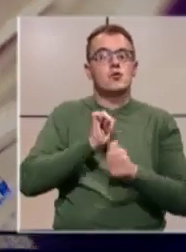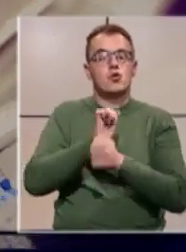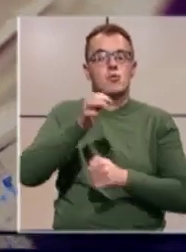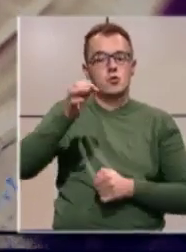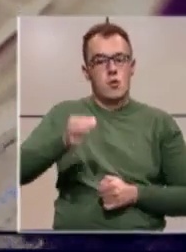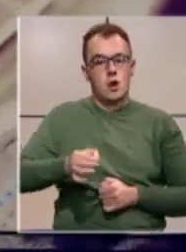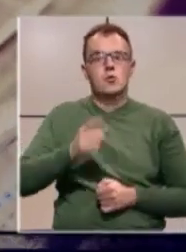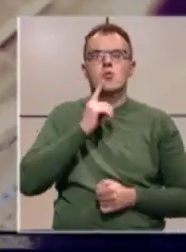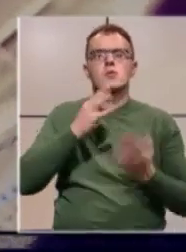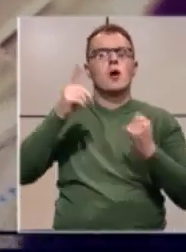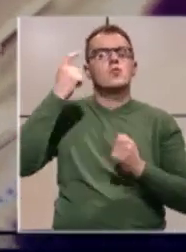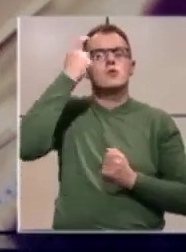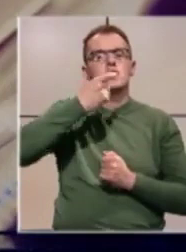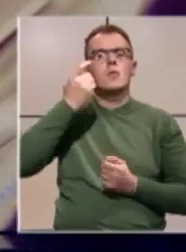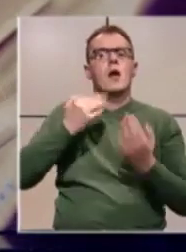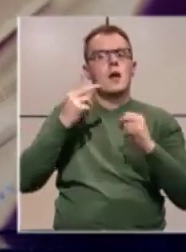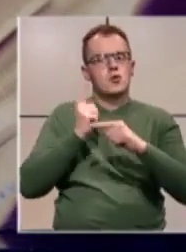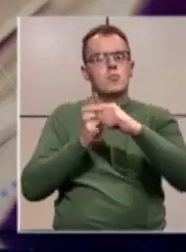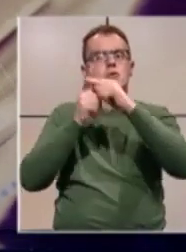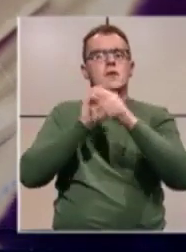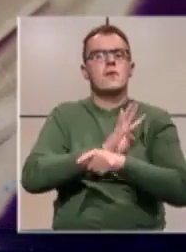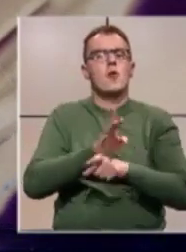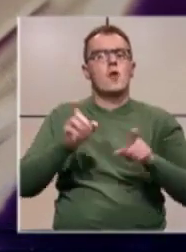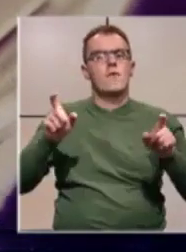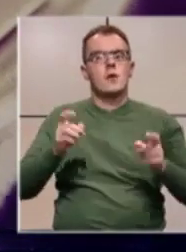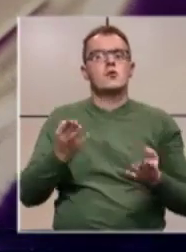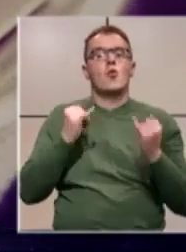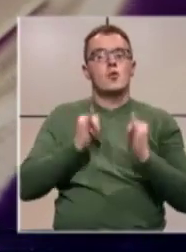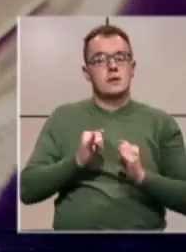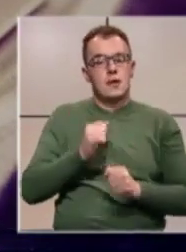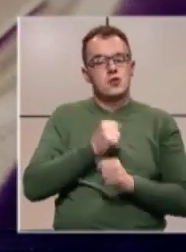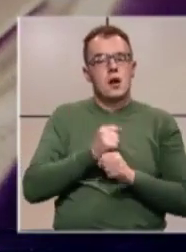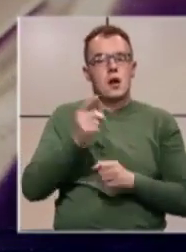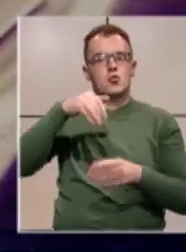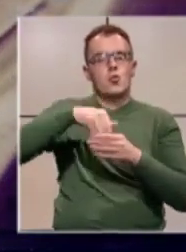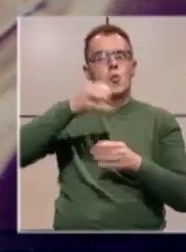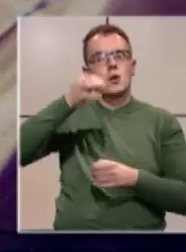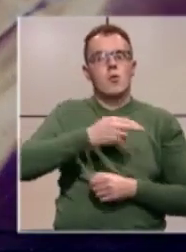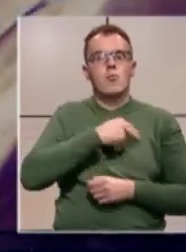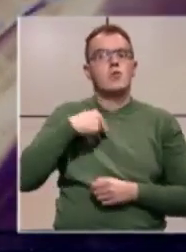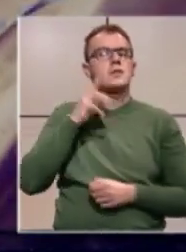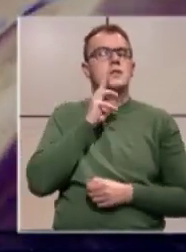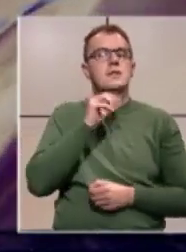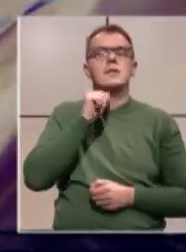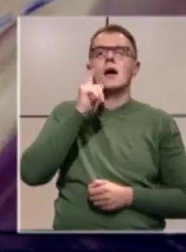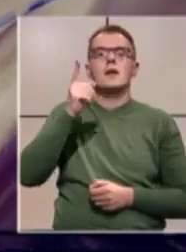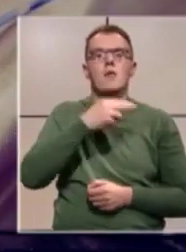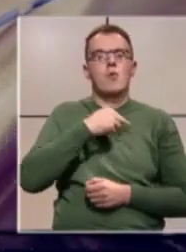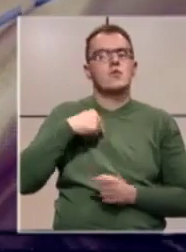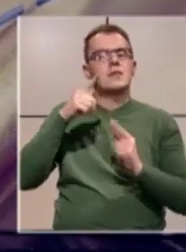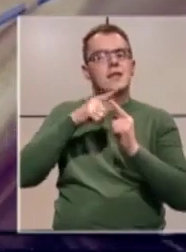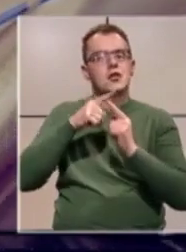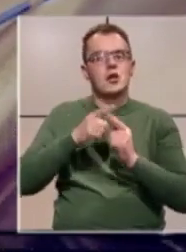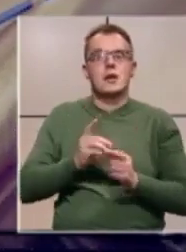-Dobojskog kantona za koje se sumnja da su pozitivni na koronavirus od sada će se raditi u kantonalnoj bolnici Zenica i opšoj bolnici